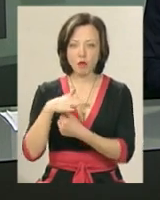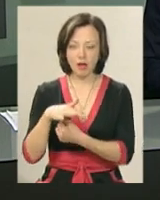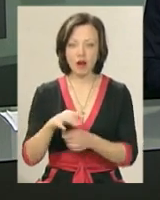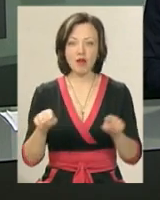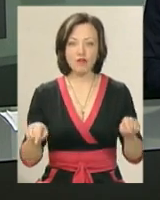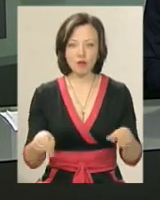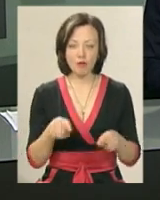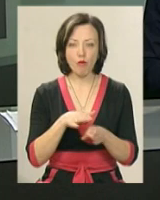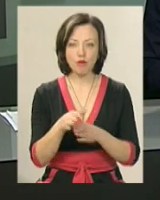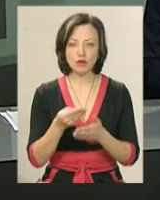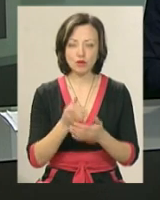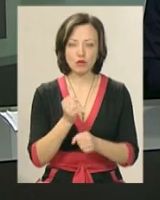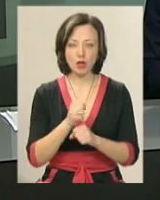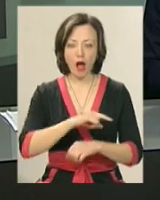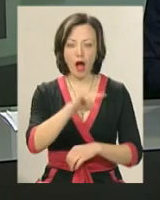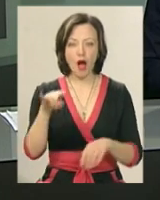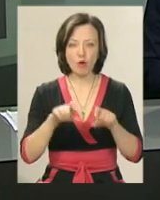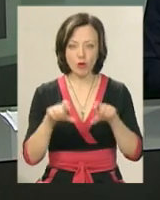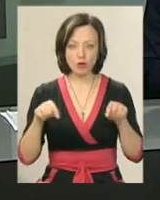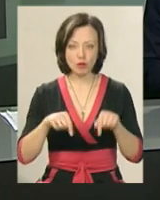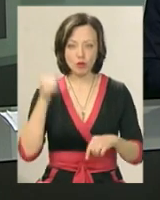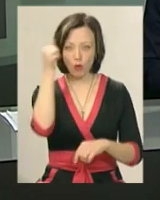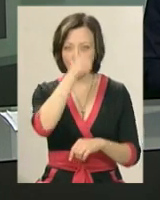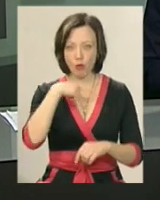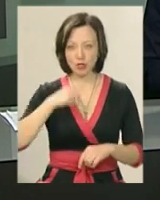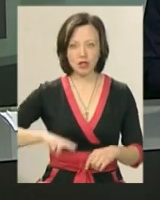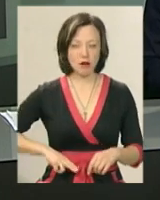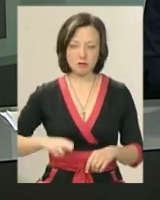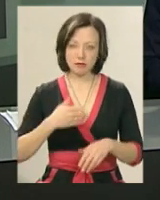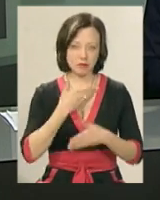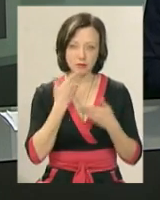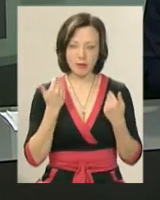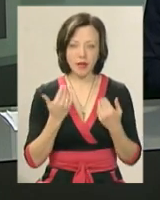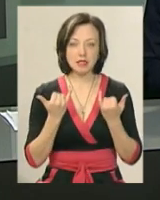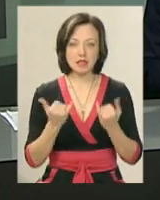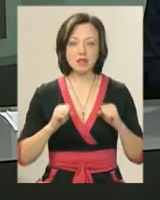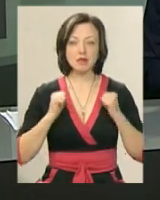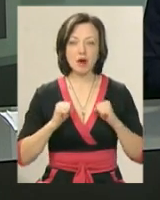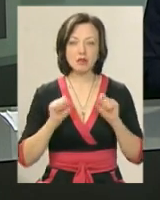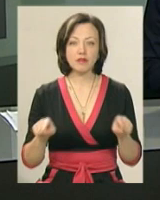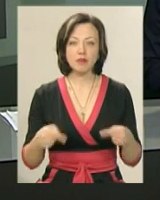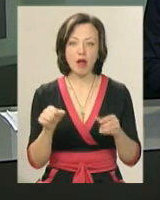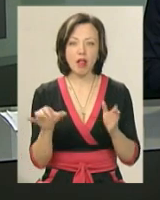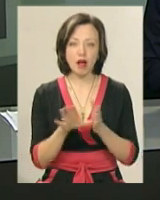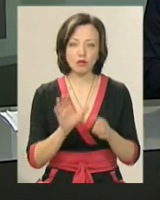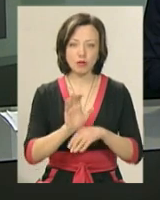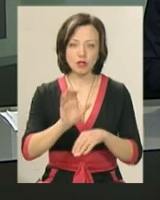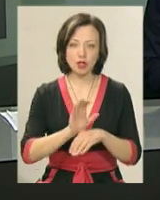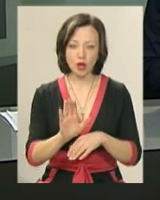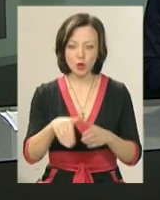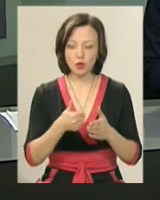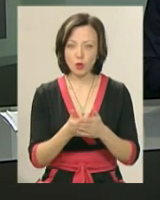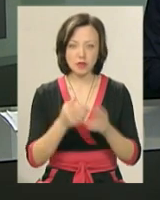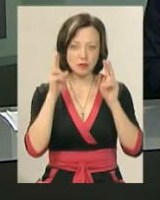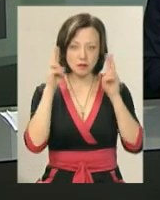повноцінної роботи аеропорту цього року, за словами директора підприємства, не йдеться. Наразі там намагаються відновити електропостачання, досі